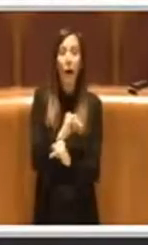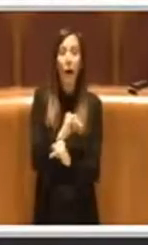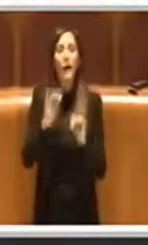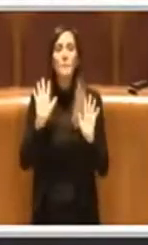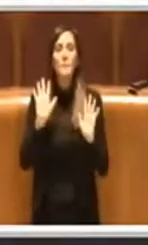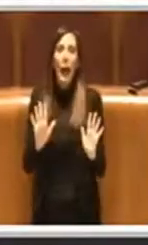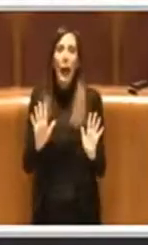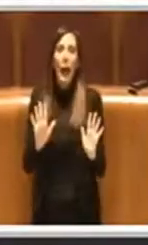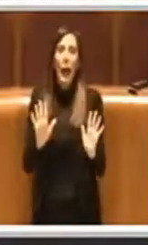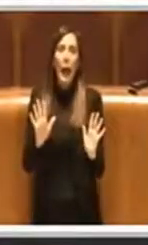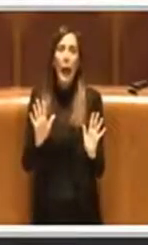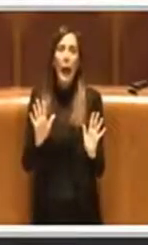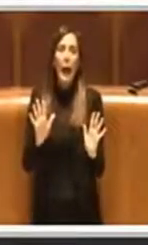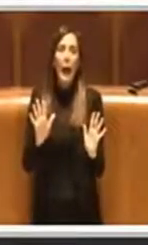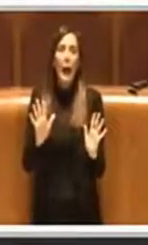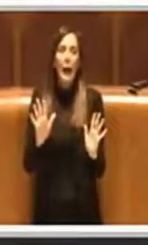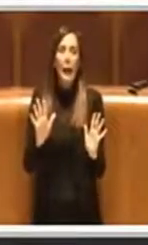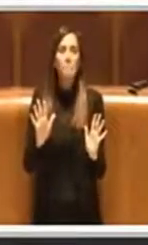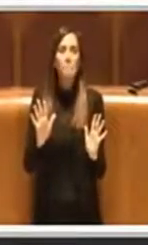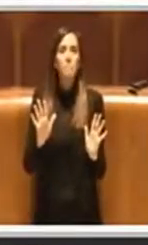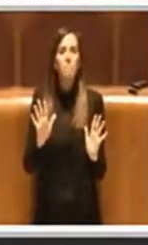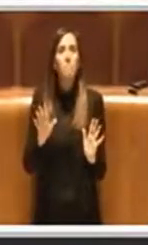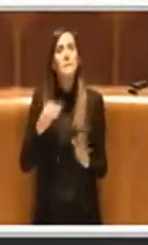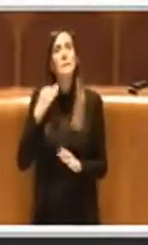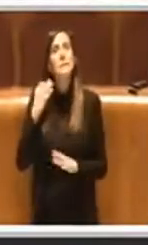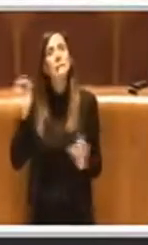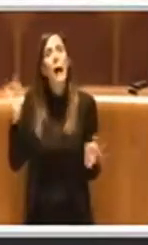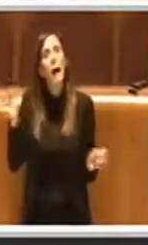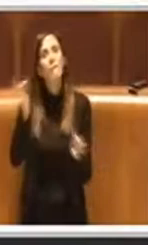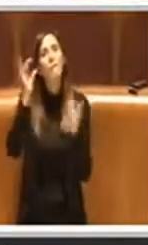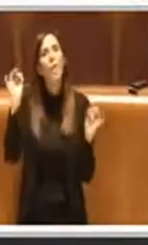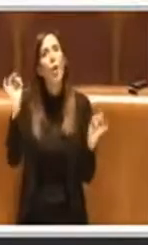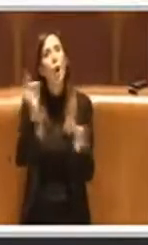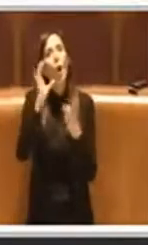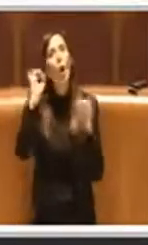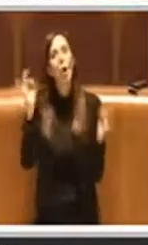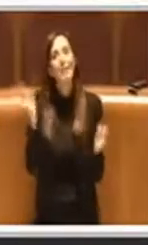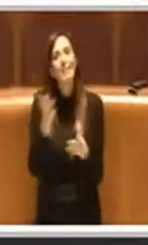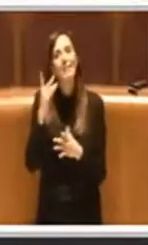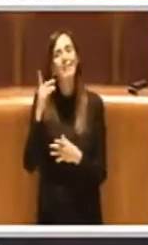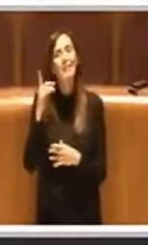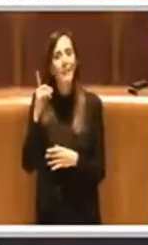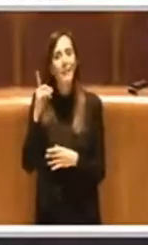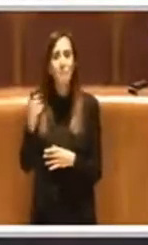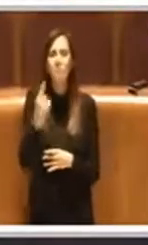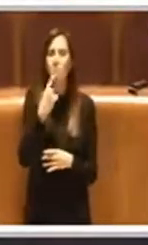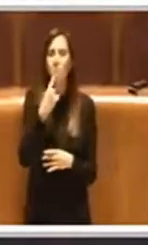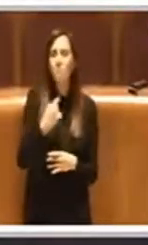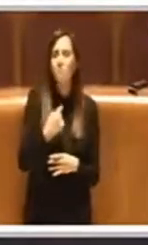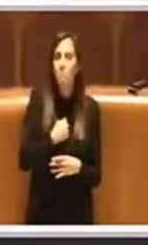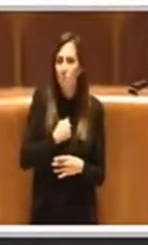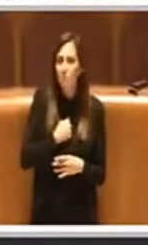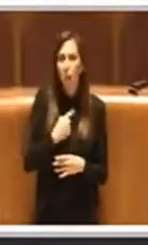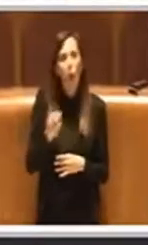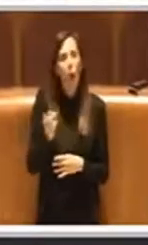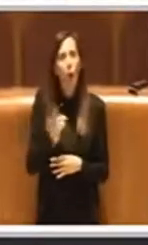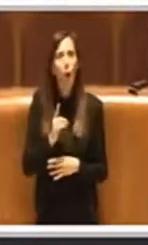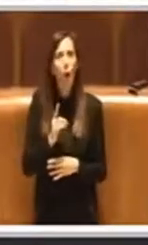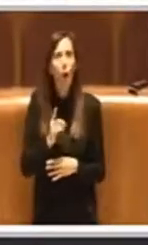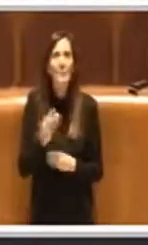delle volte vengono dette delle cose che non sono proprio